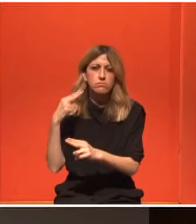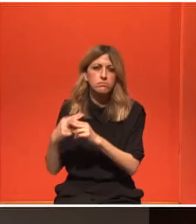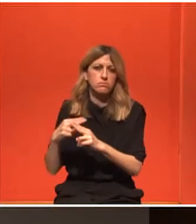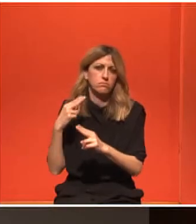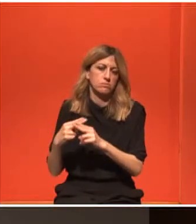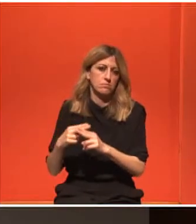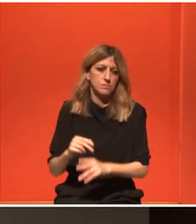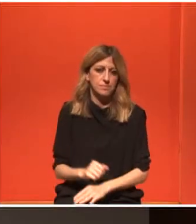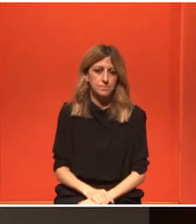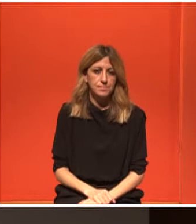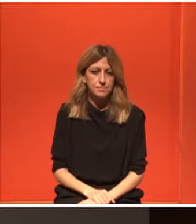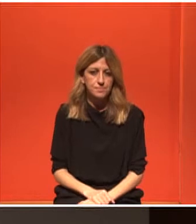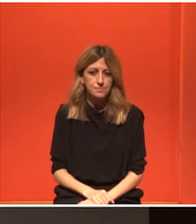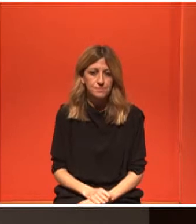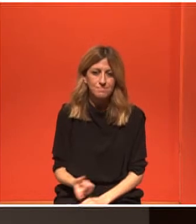Τζοτζίνα.